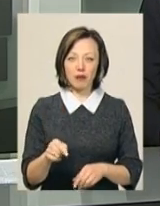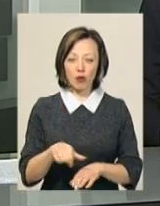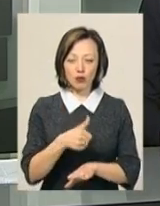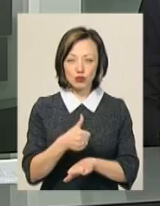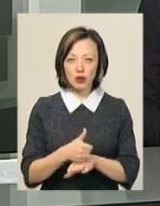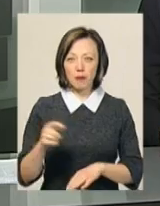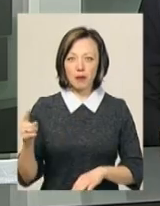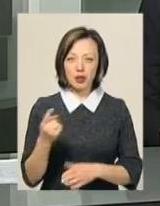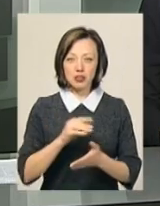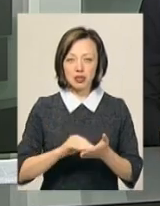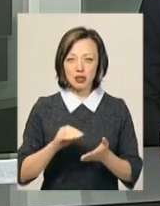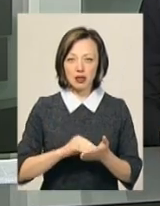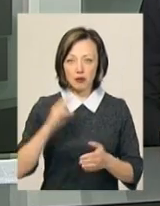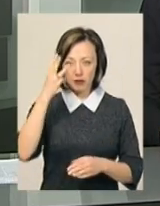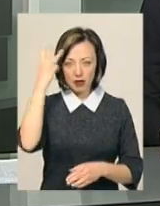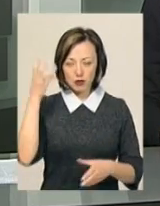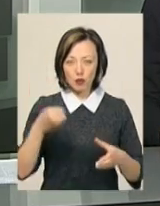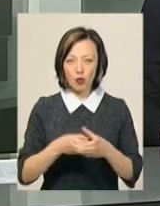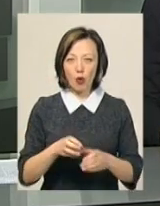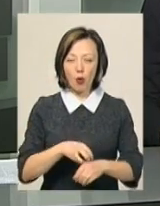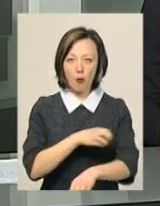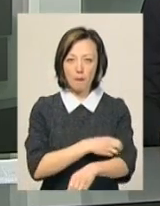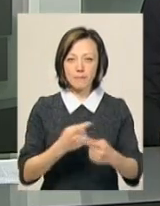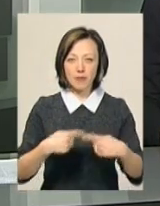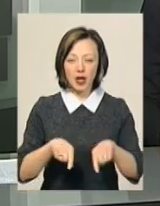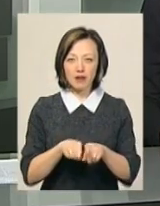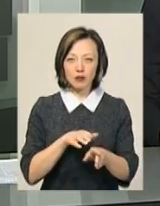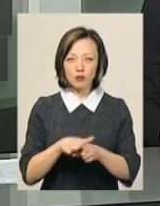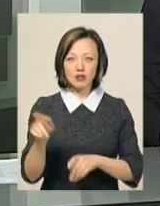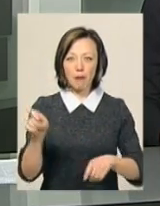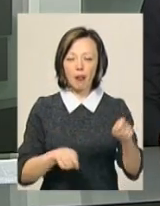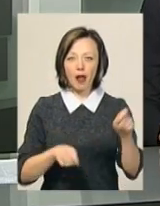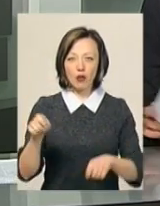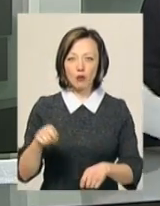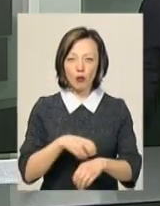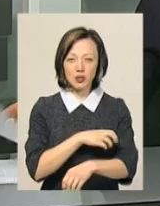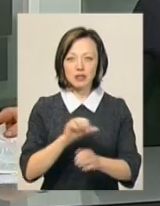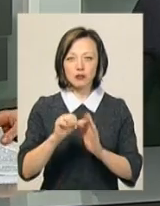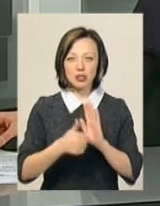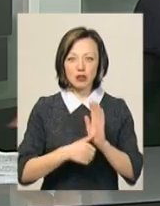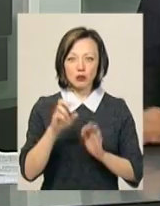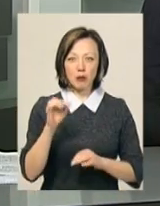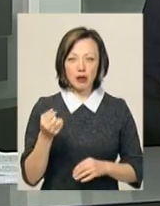очолює перший секретар Хмельницького обкомуком партії, і відбувся пленум комуністів 16 березня.